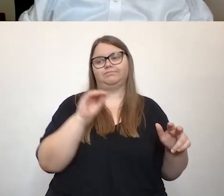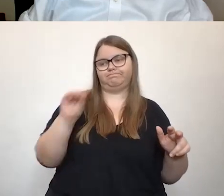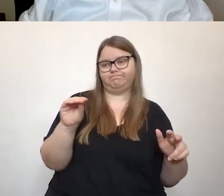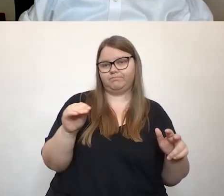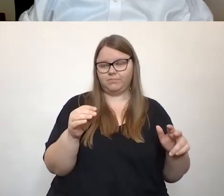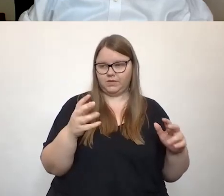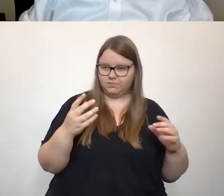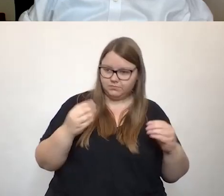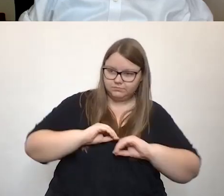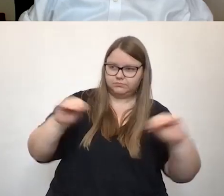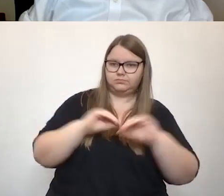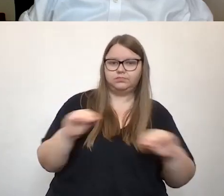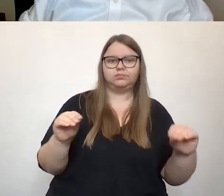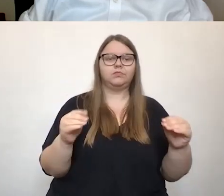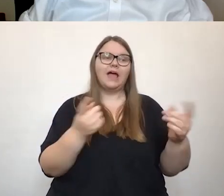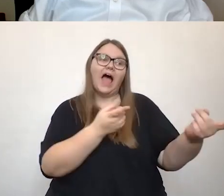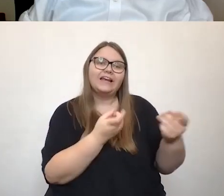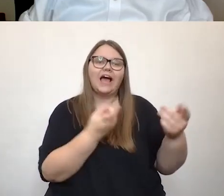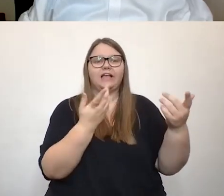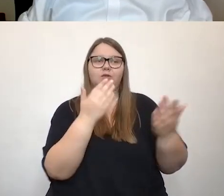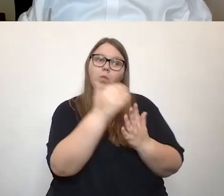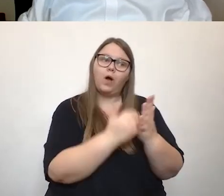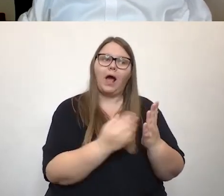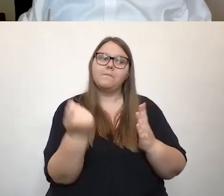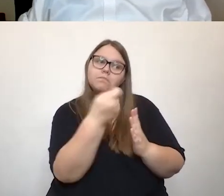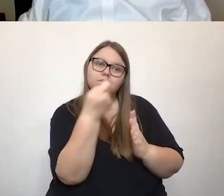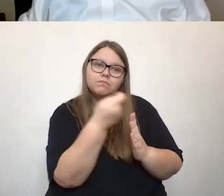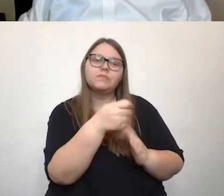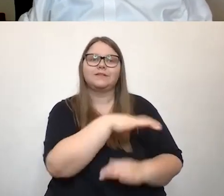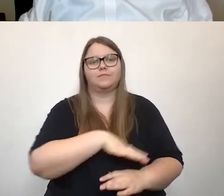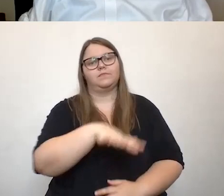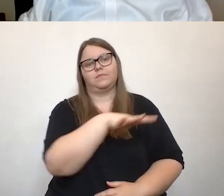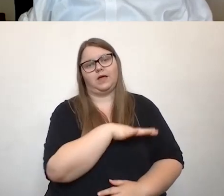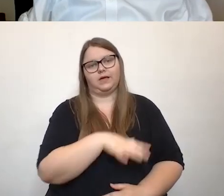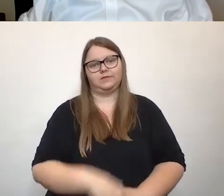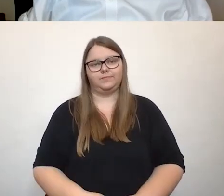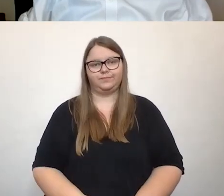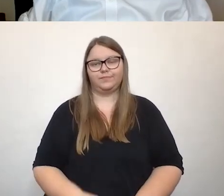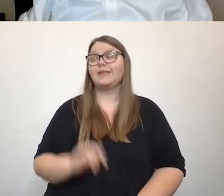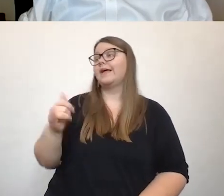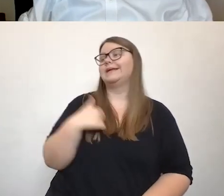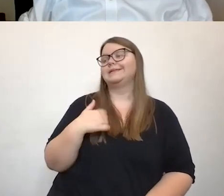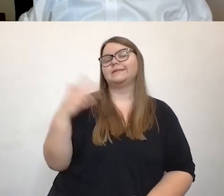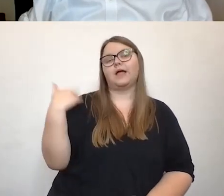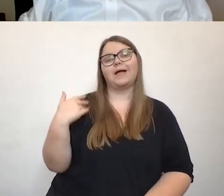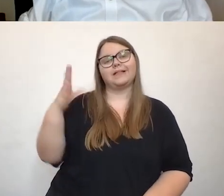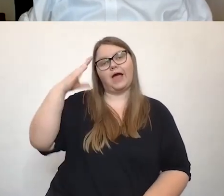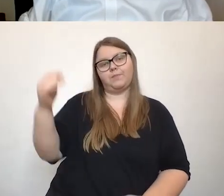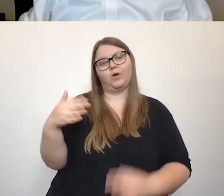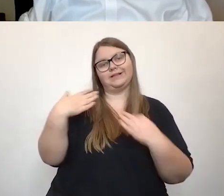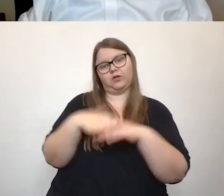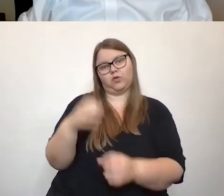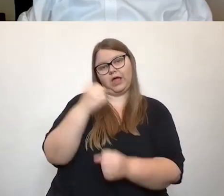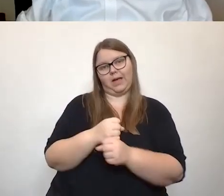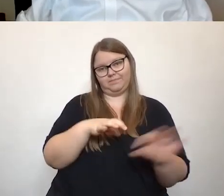es Anreise geben, Forderprogramme geben, die sich genau um den Bereich eben kümmern. Ich habe ja mal das Integrationsamt in Hamburg geleitet, du weißt das